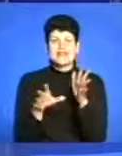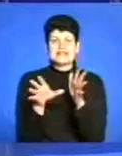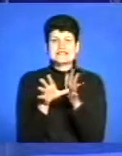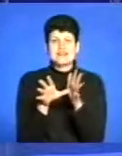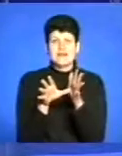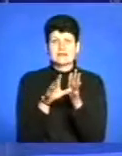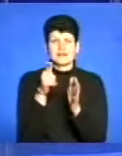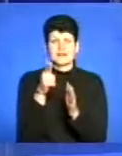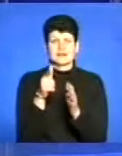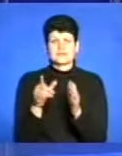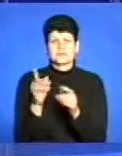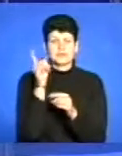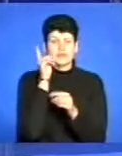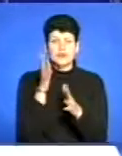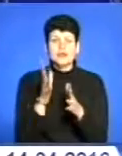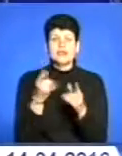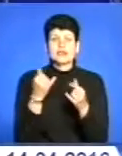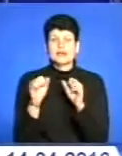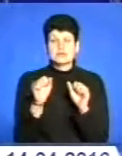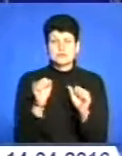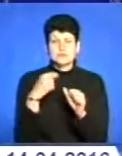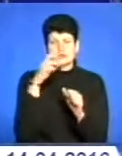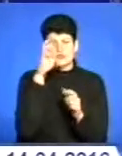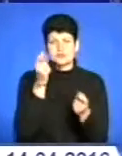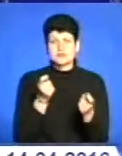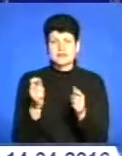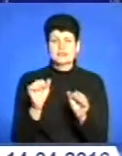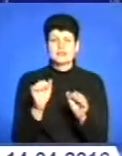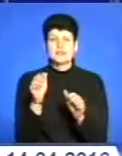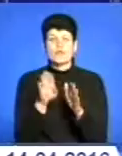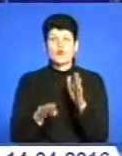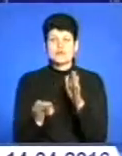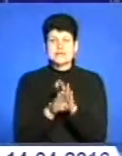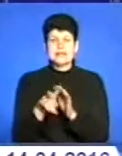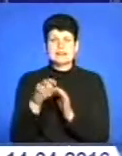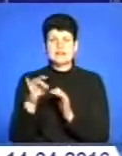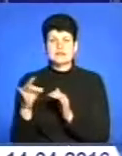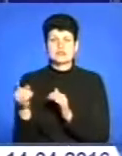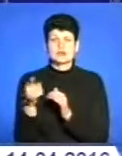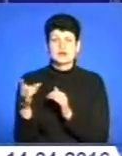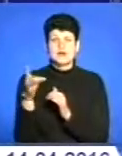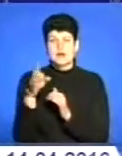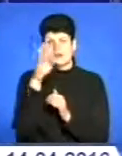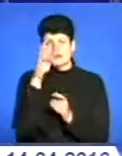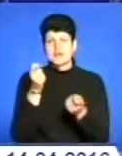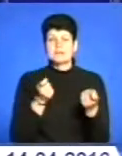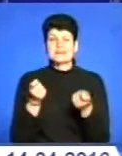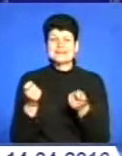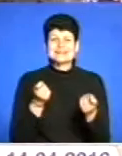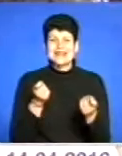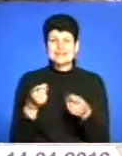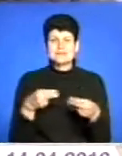Керівництво обласної державної адміністрації, Тернопільської міської ради, а також під Волочиською, Лановецькою та Тернопільською райдержадміністрацій